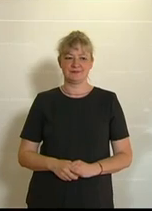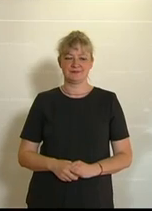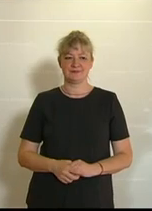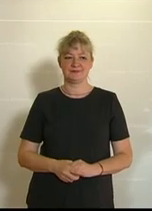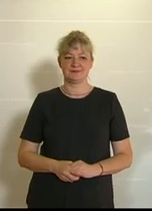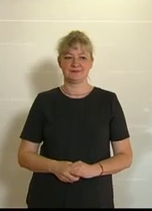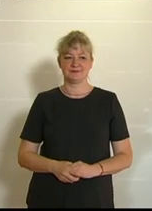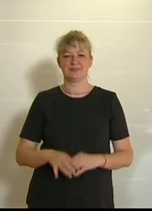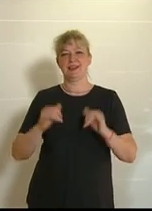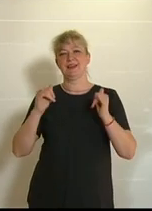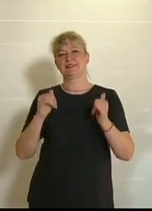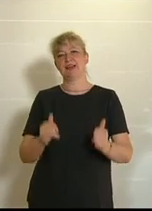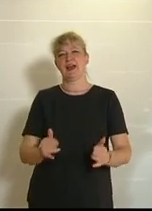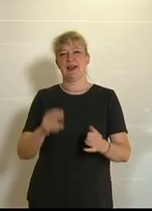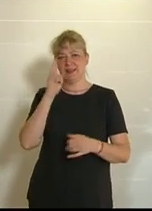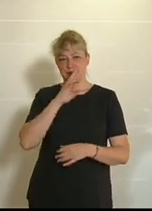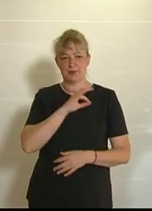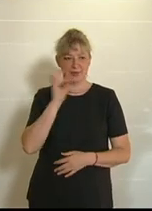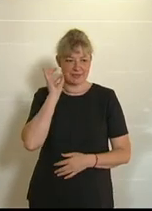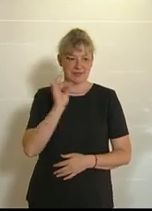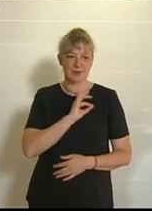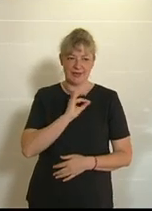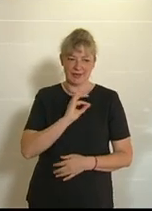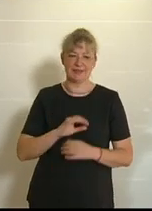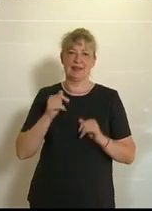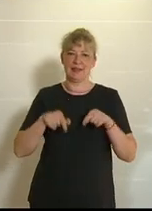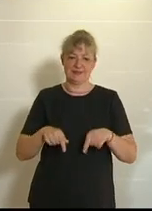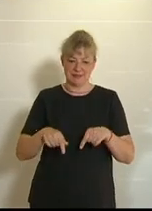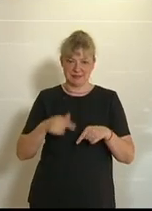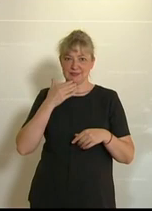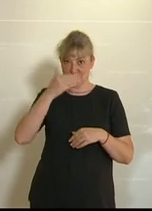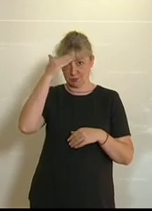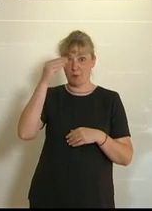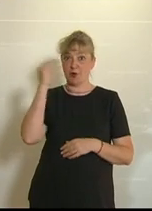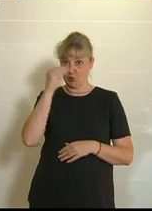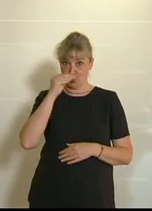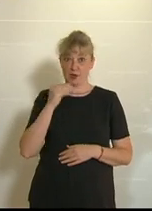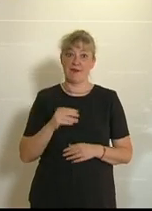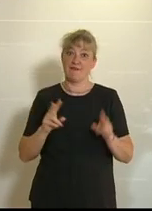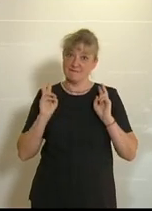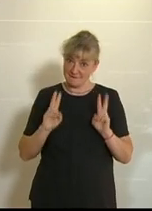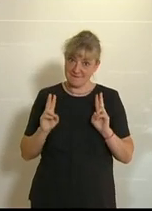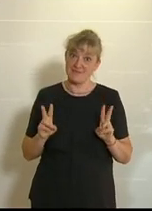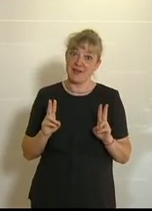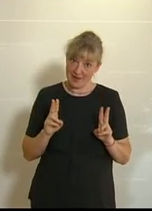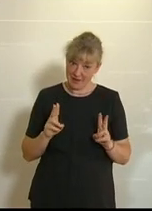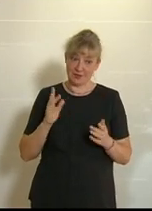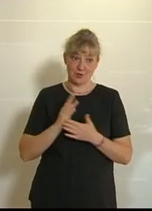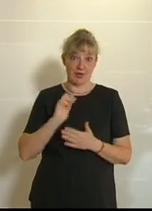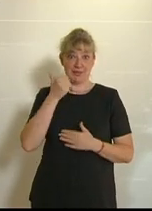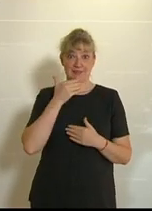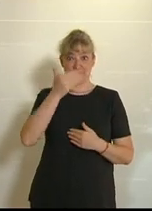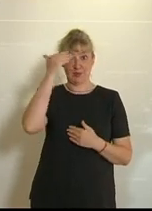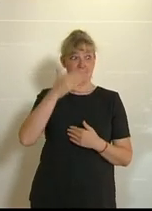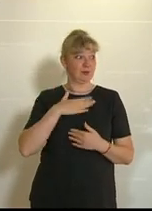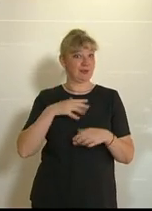Und die Bildungssprecherin der Grünen ist am Wort, Sibylle Hamann. wir diese Sommerschulen tatsächlich wirklich schon im ersten Sommer